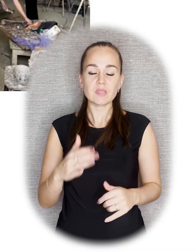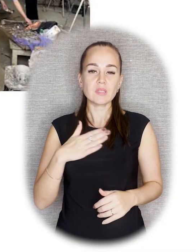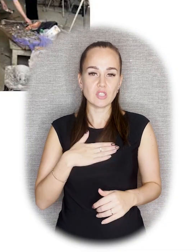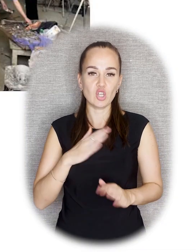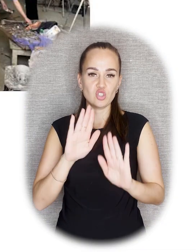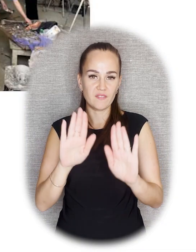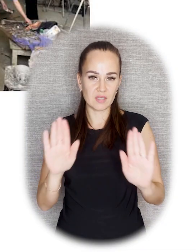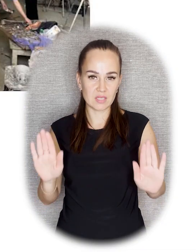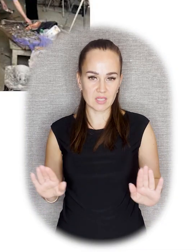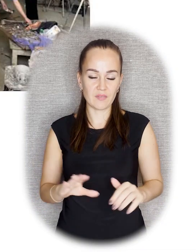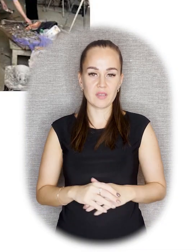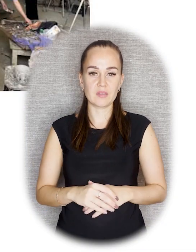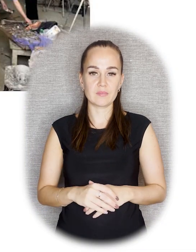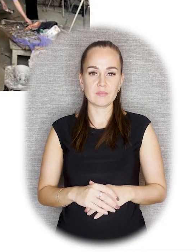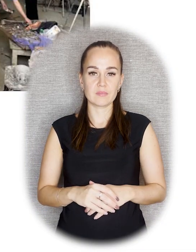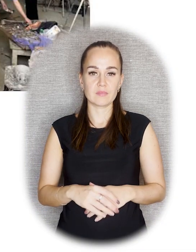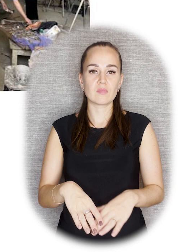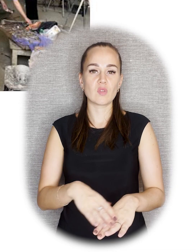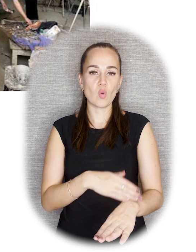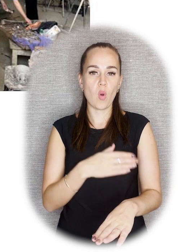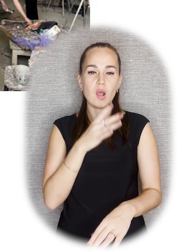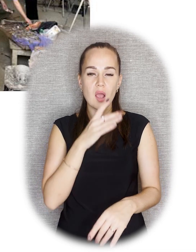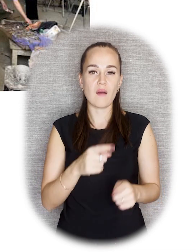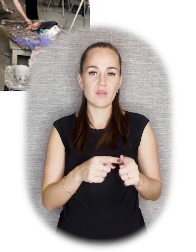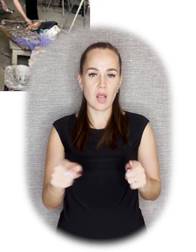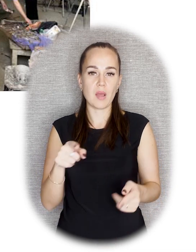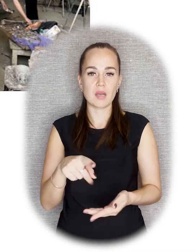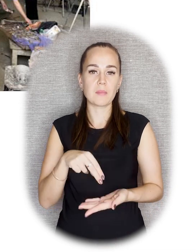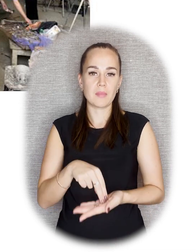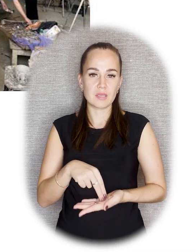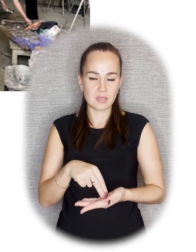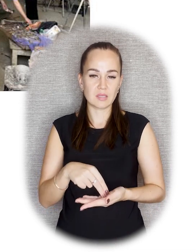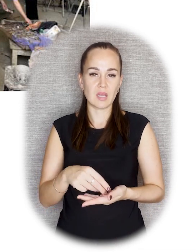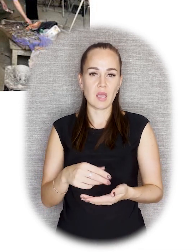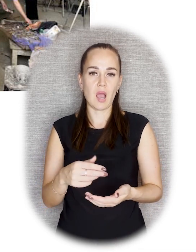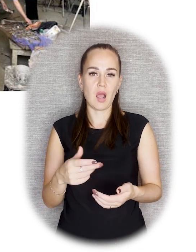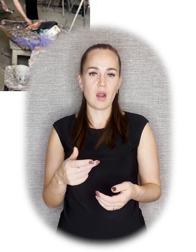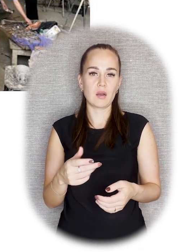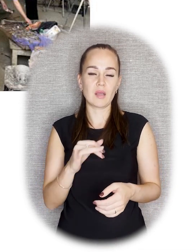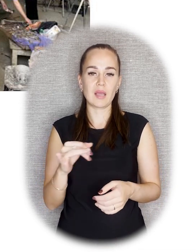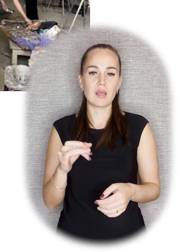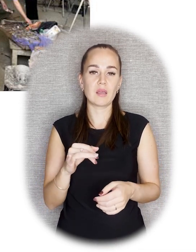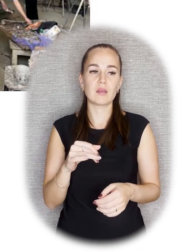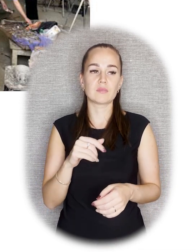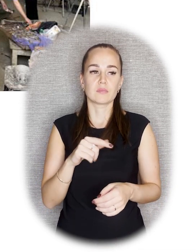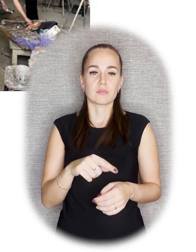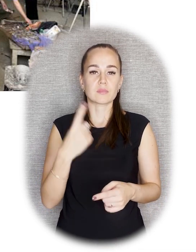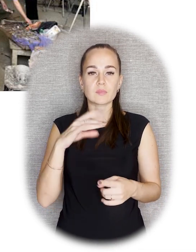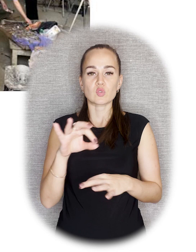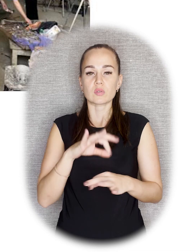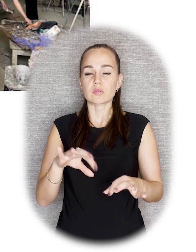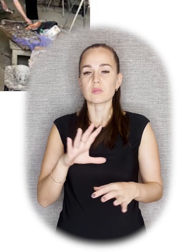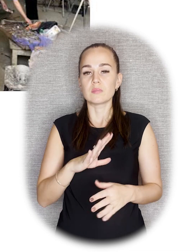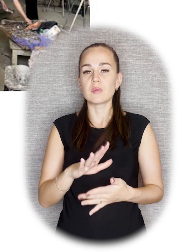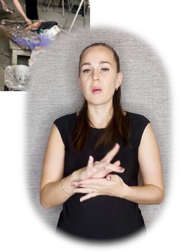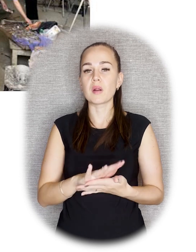«Просим снять». Долго, достаточно времени, несколько месяцев они простояли в окнах Невского 19, и проект получил вот такое неожиданное продолжение, когда